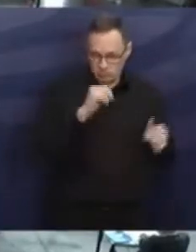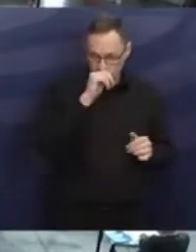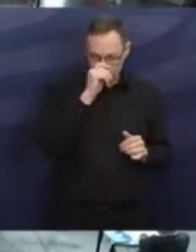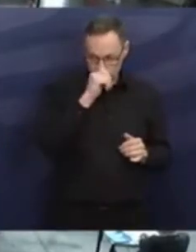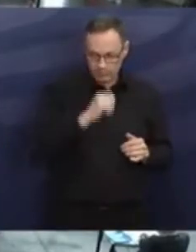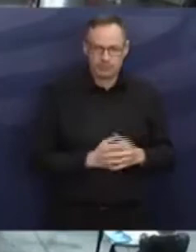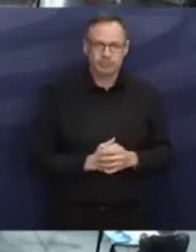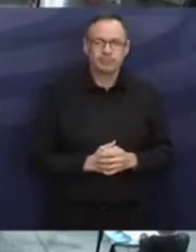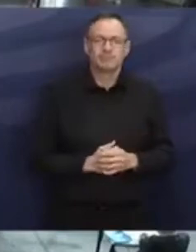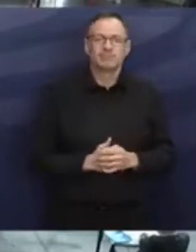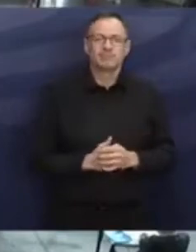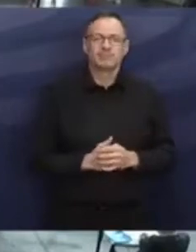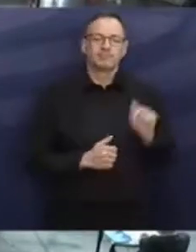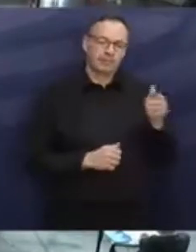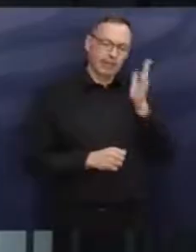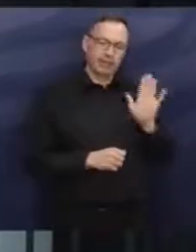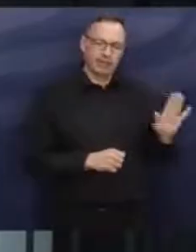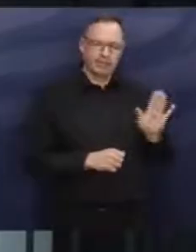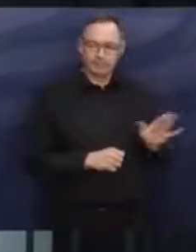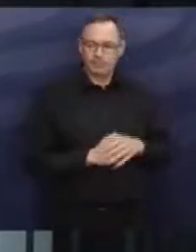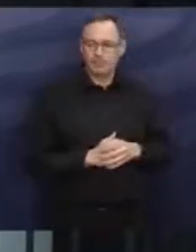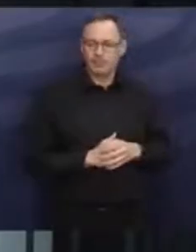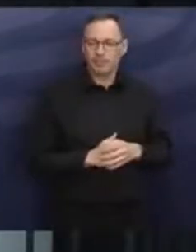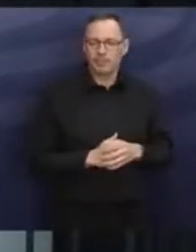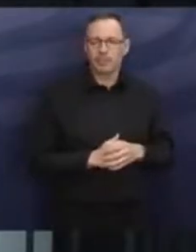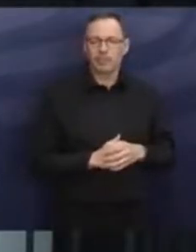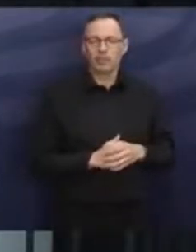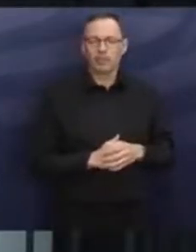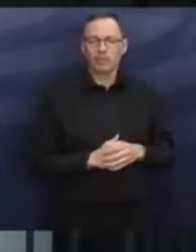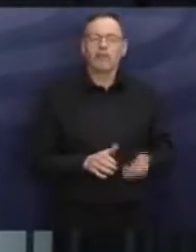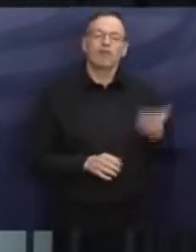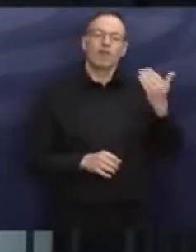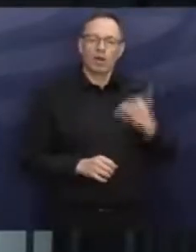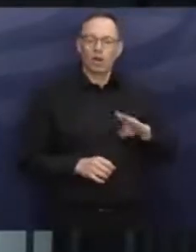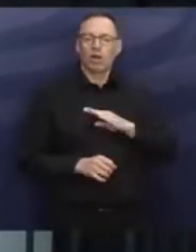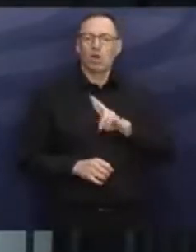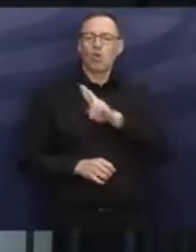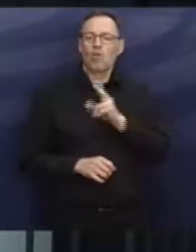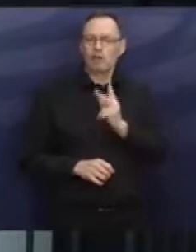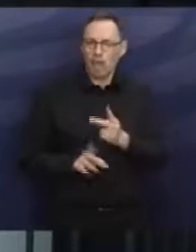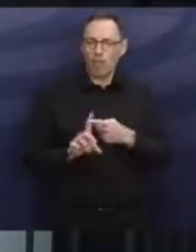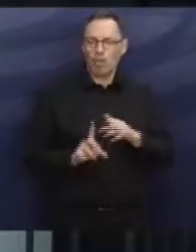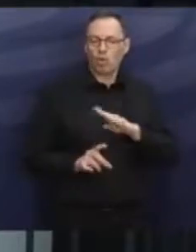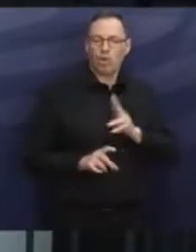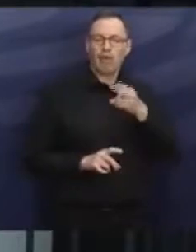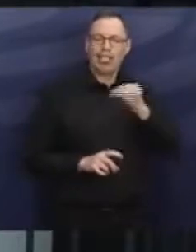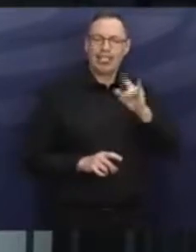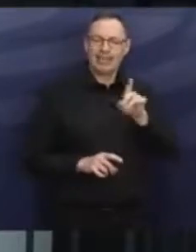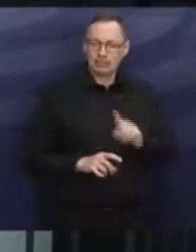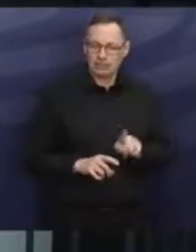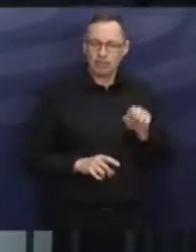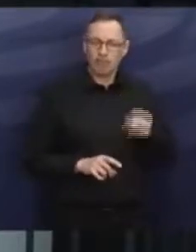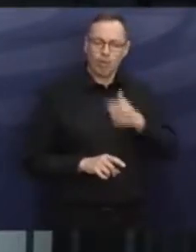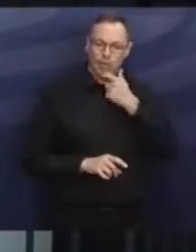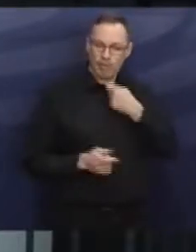Was ich in den Reden vom Kollegen Röwekamp und vom Kollegen Hils über die bremische Wirtschaft